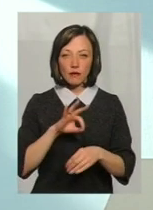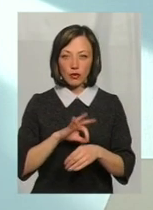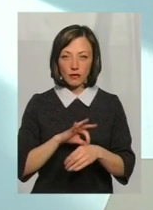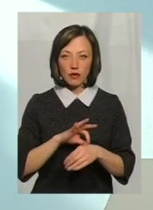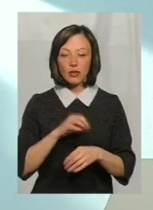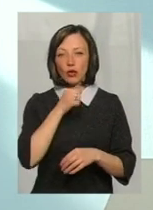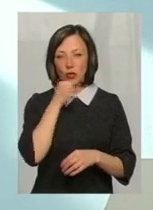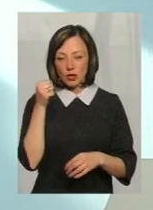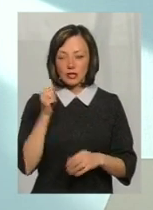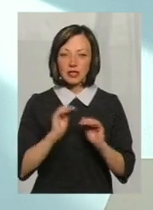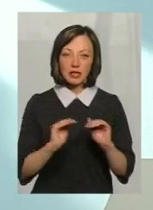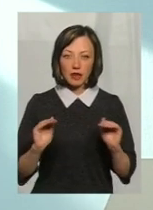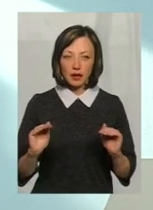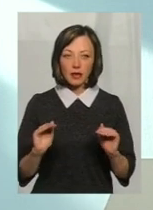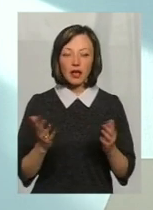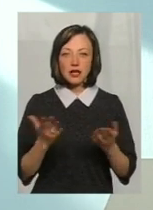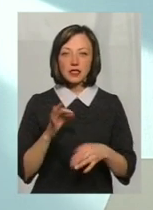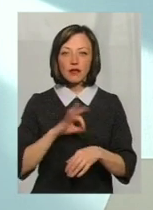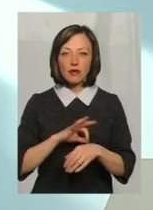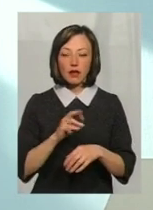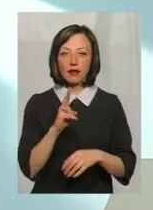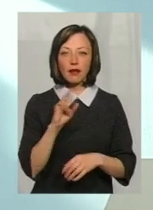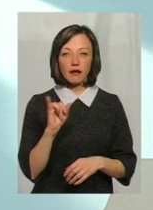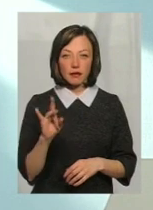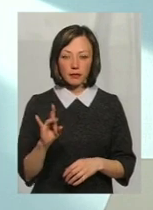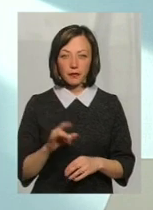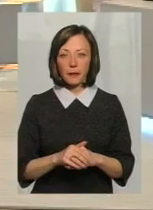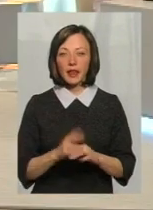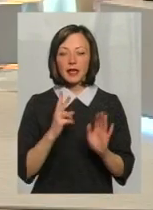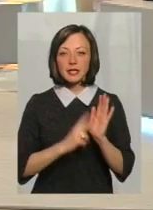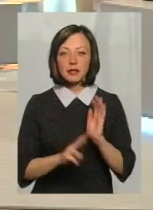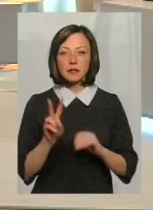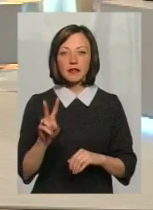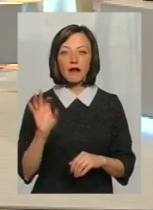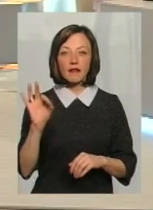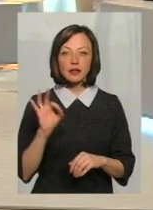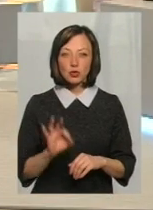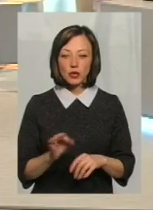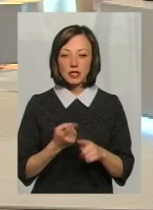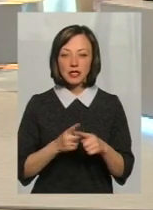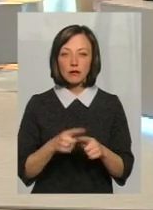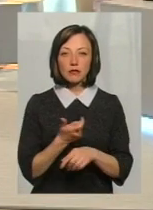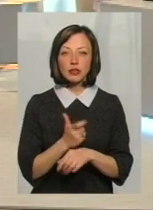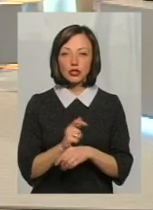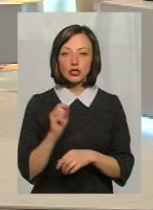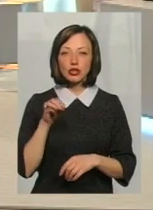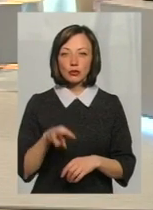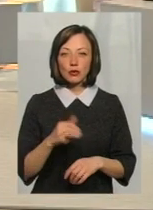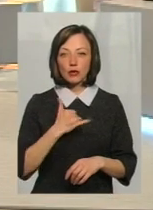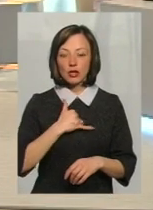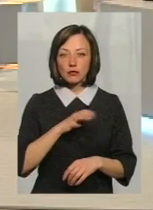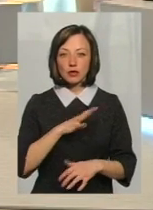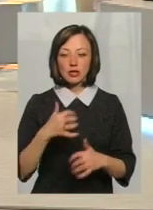і дорослих, які захворіли на кір. Тобто 72% – це більше, ніж в нас був